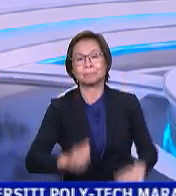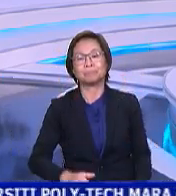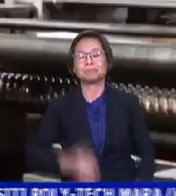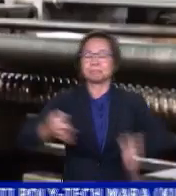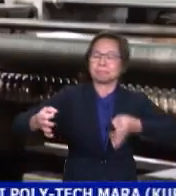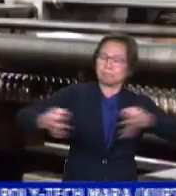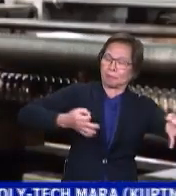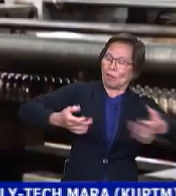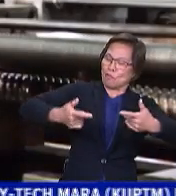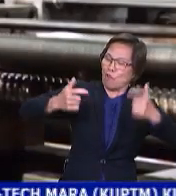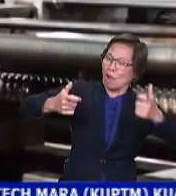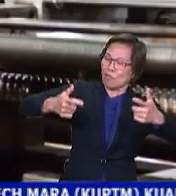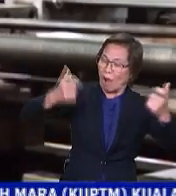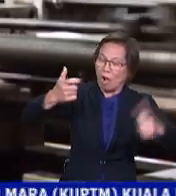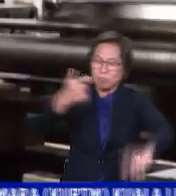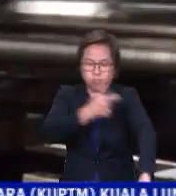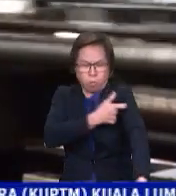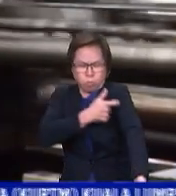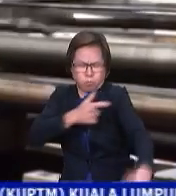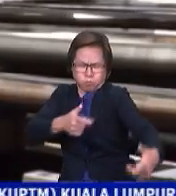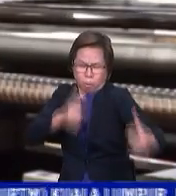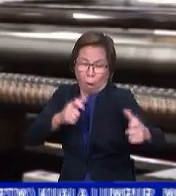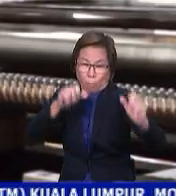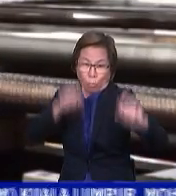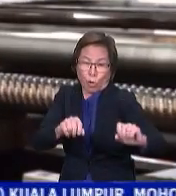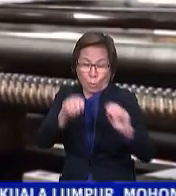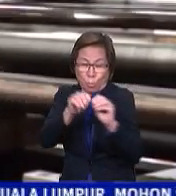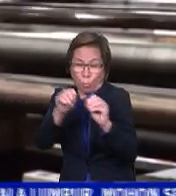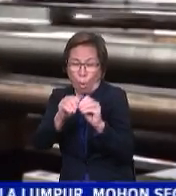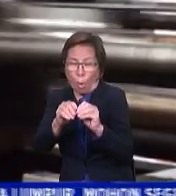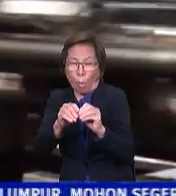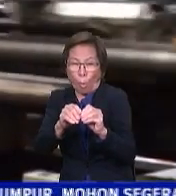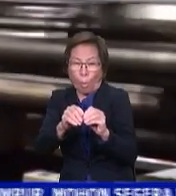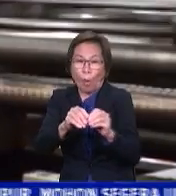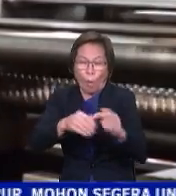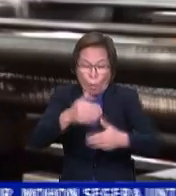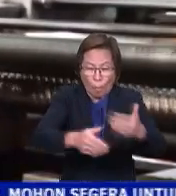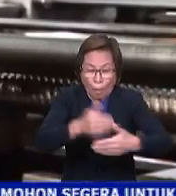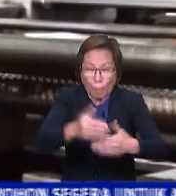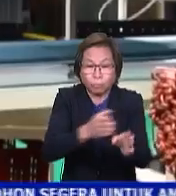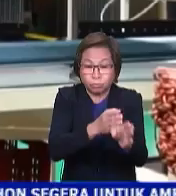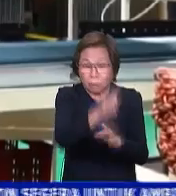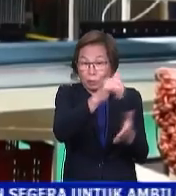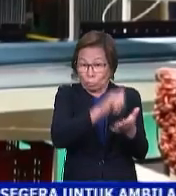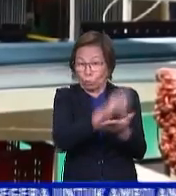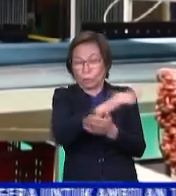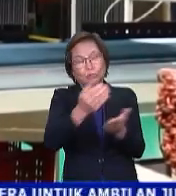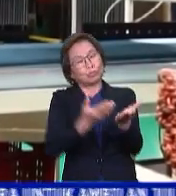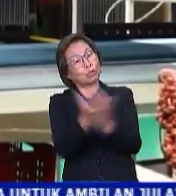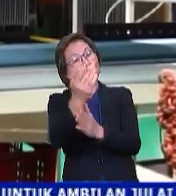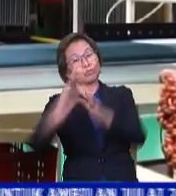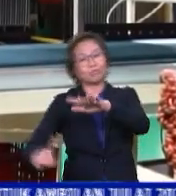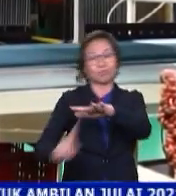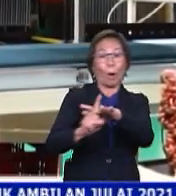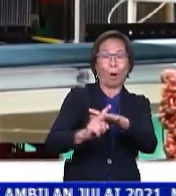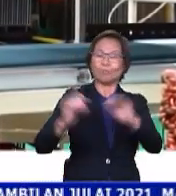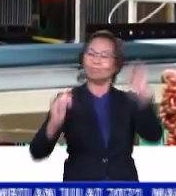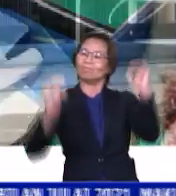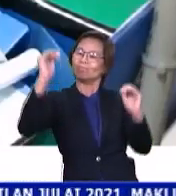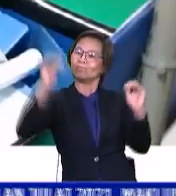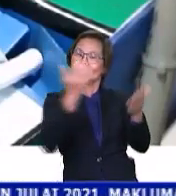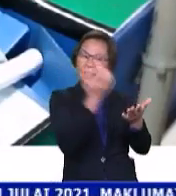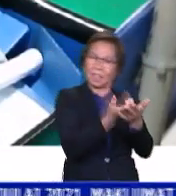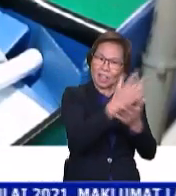Jelasnya, mempercepatkan kadar vaksinasi mampu meningkatkan produktiviti sektor itu. Sekaligus mewujudkan keseimbangan